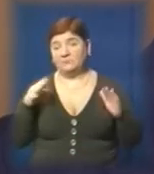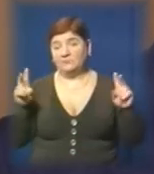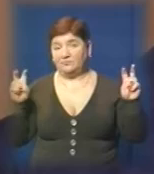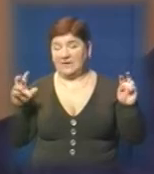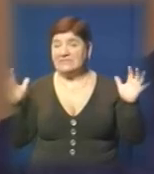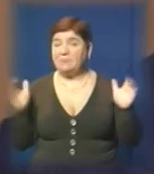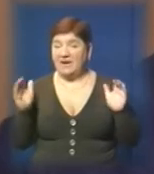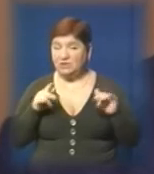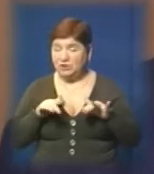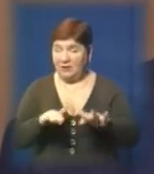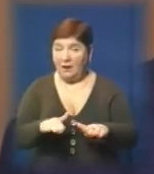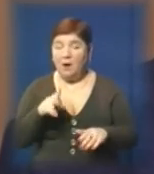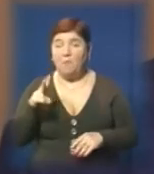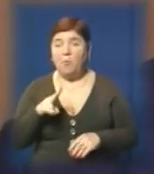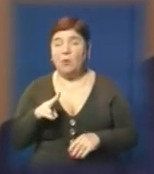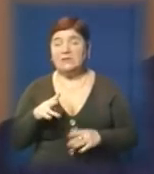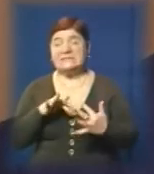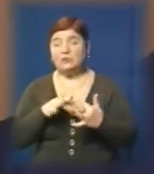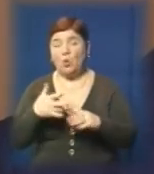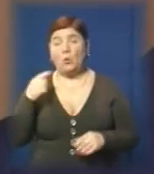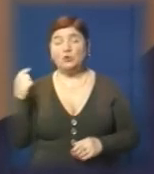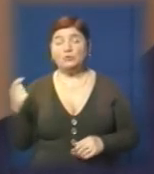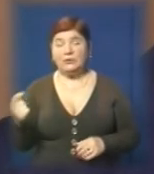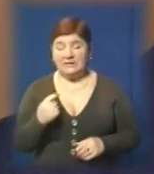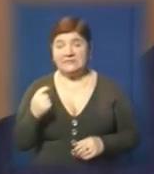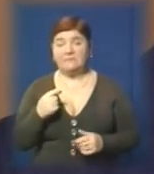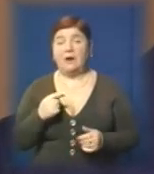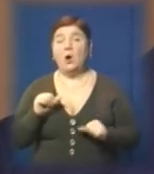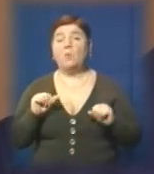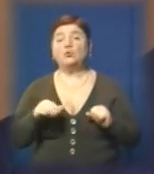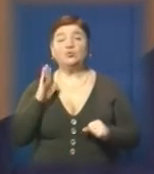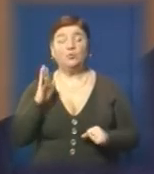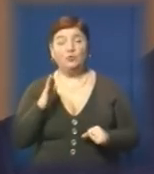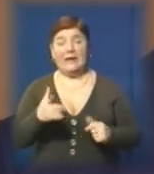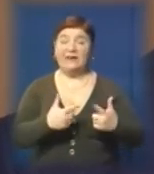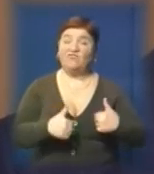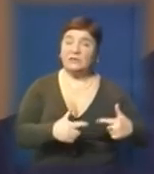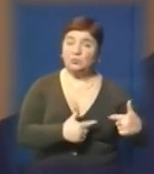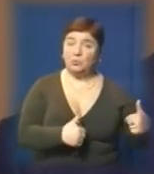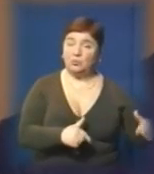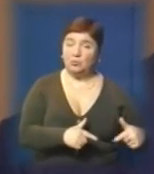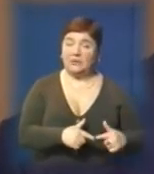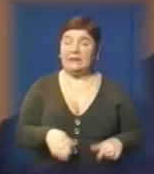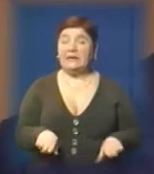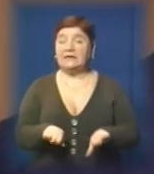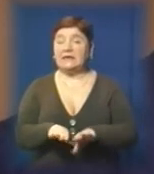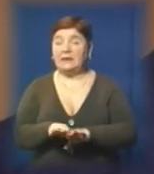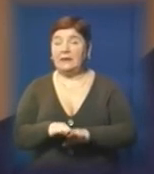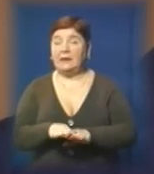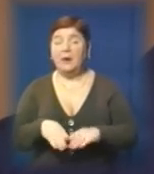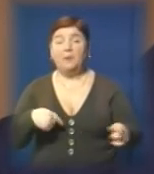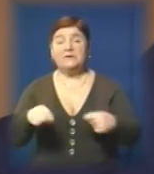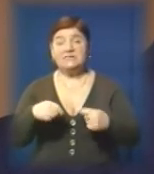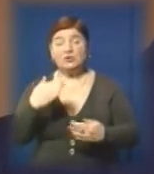це можуть бути заходи по розвитку сільського господарства, можуть бути інфраструктурні певні бізнесові